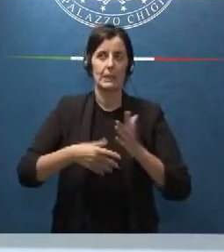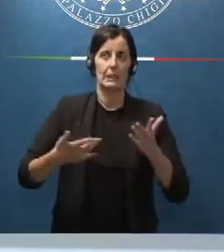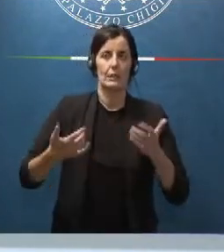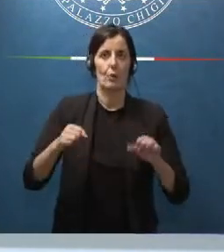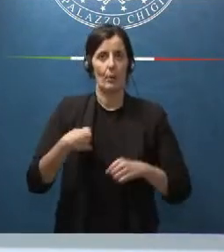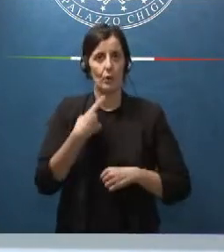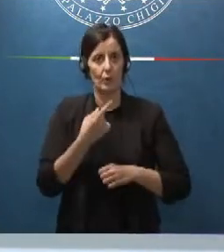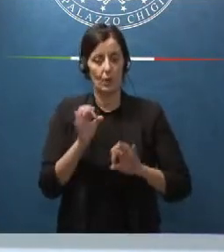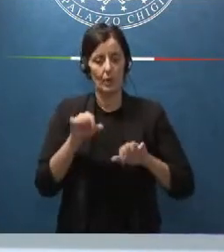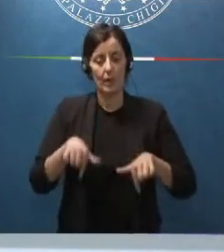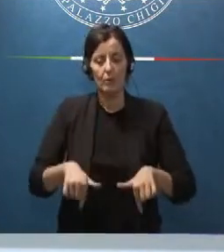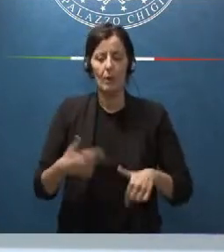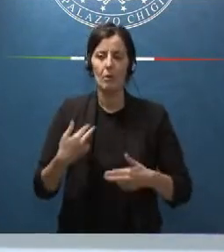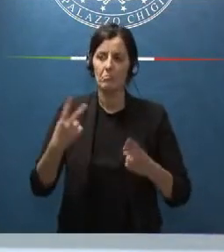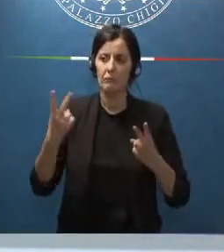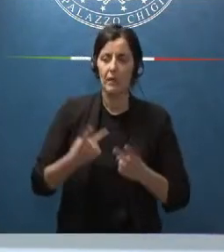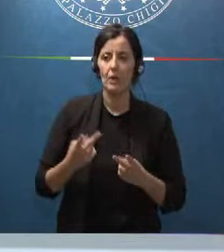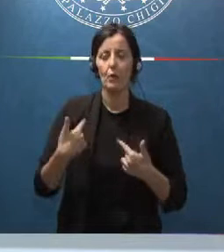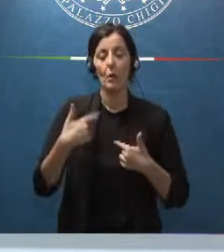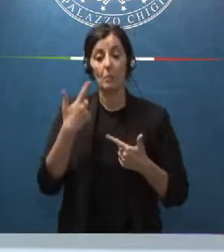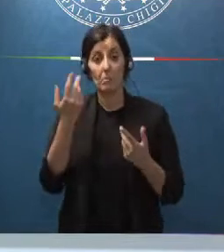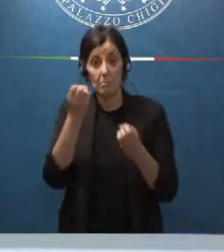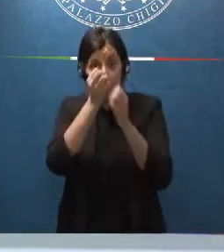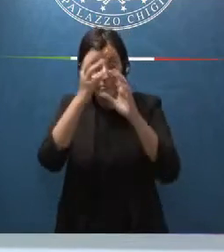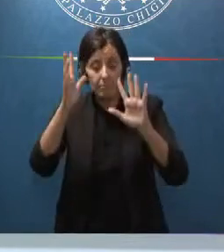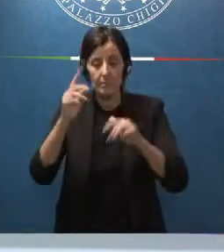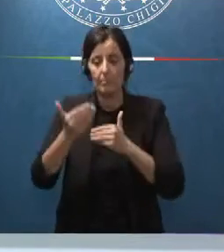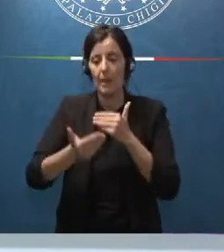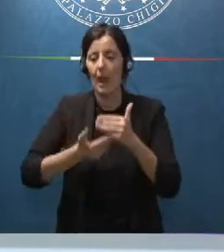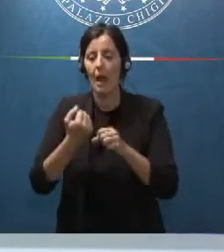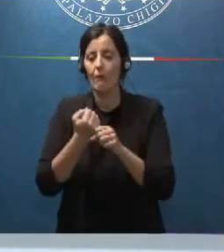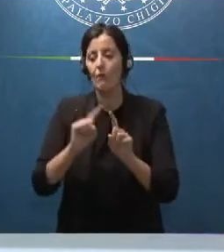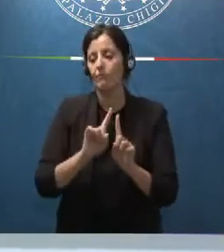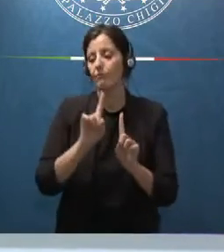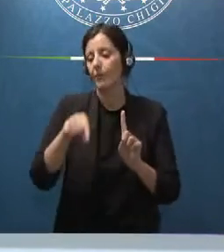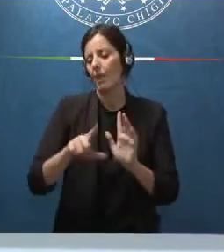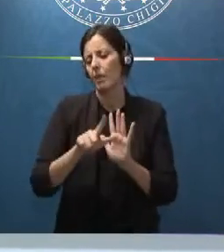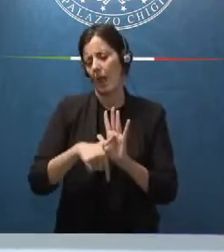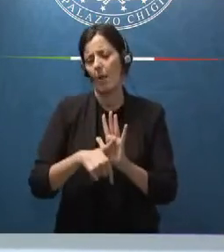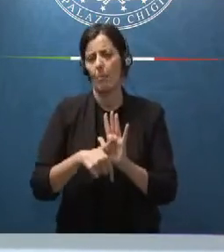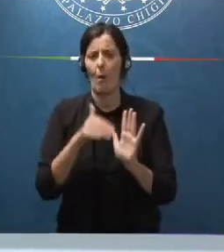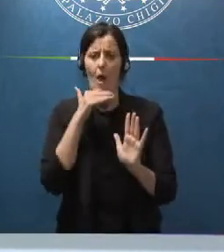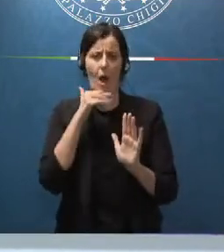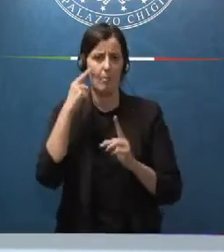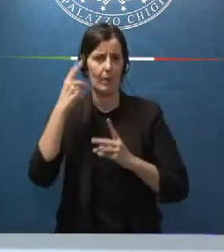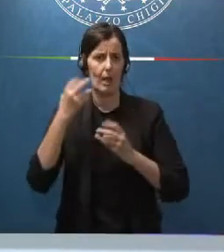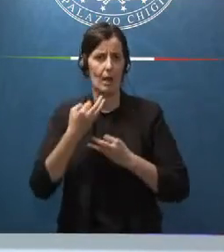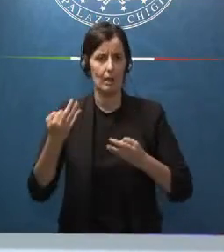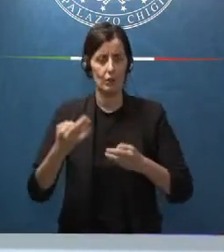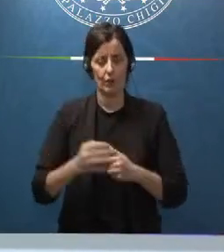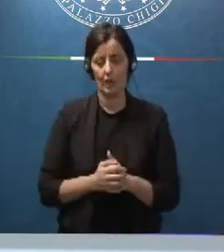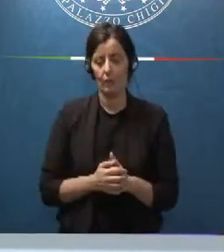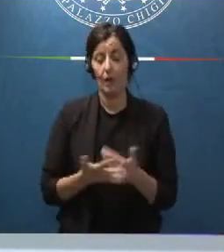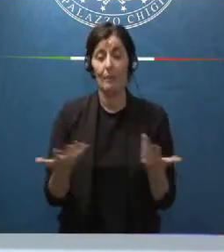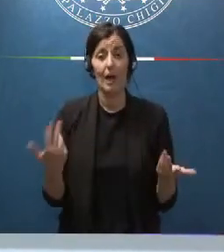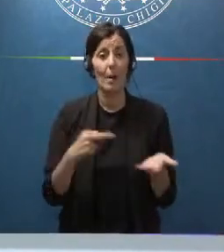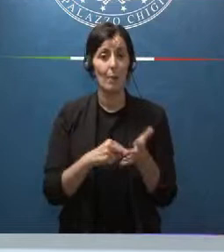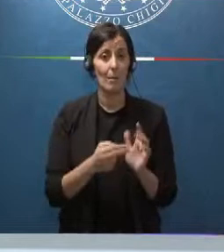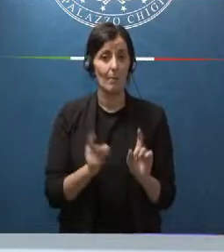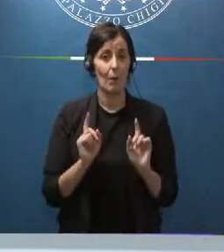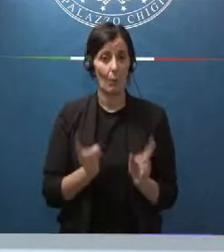di proseguire di terminare i lavori entro un termine molto ragionevole il problema è che